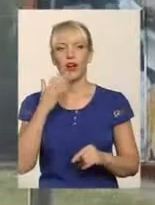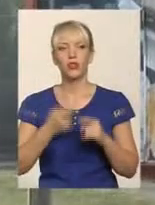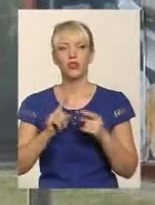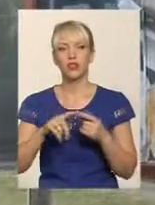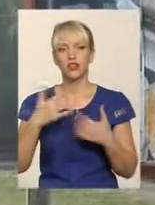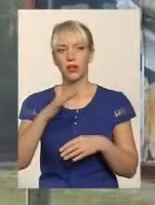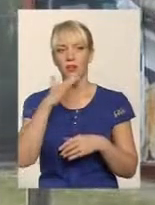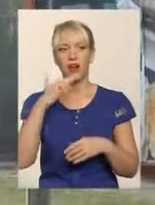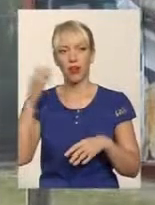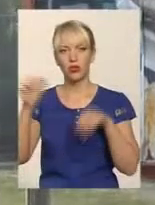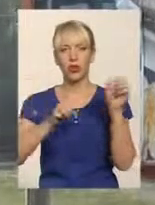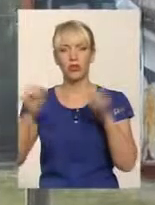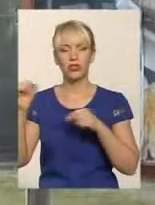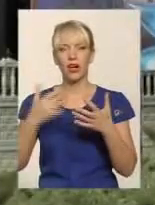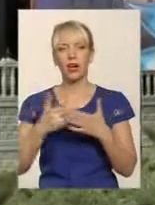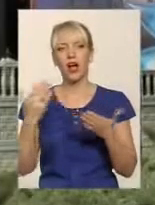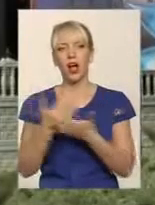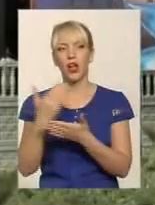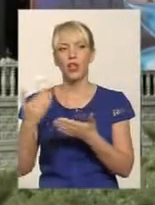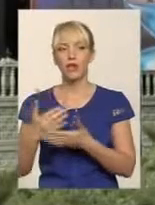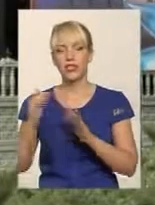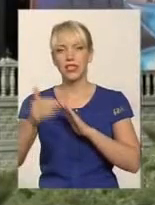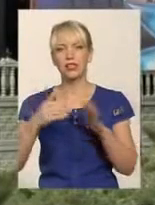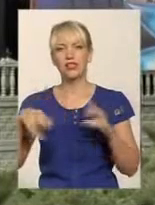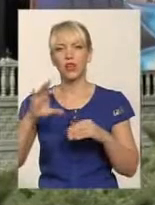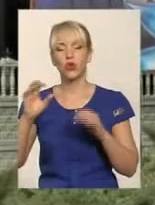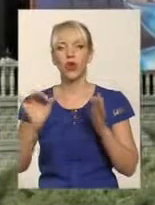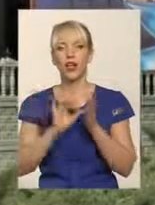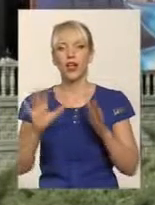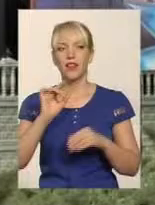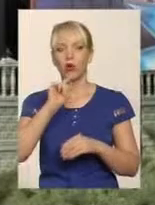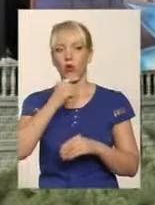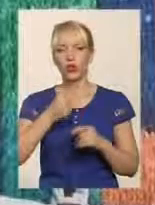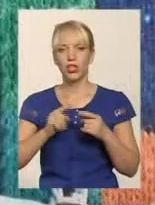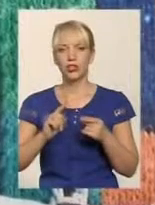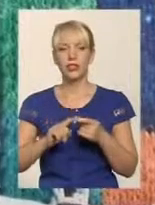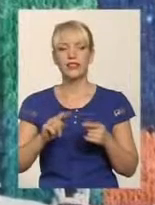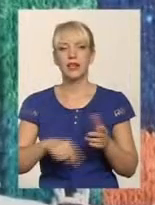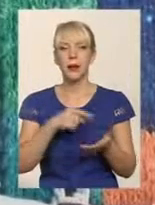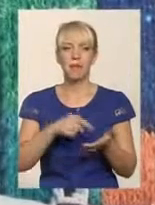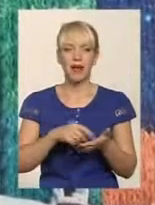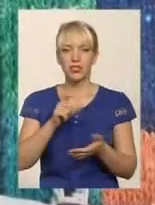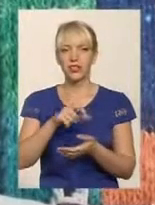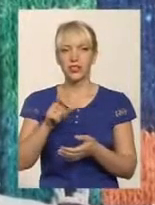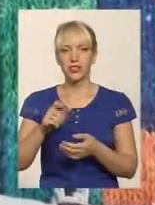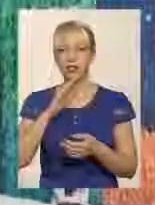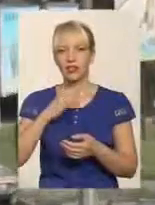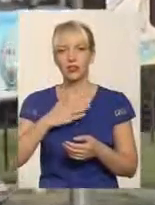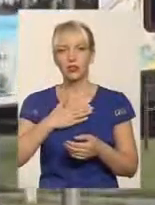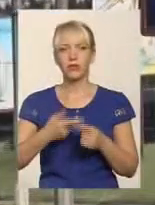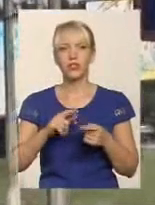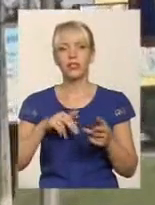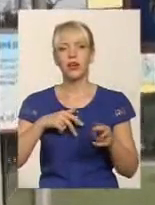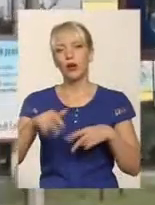них уже добряче пошарпані. Інші ж новесеньки закликають до енергощадності. Мешканці та гості обласного центру проходять